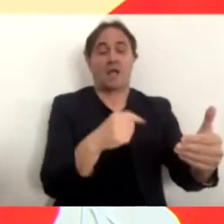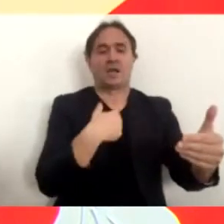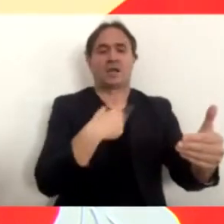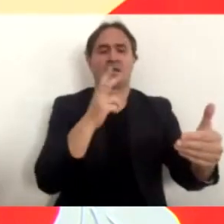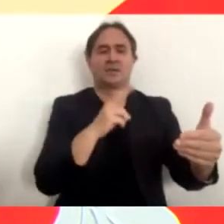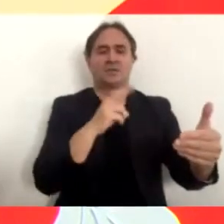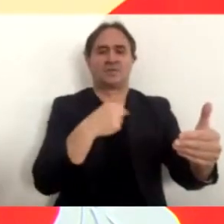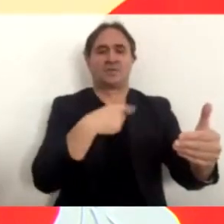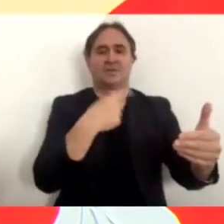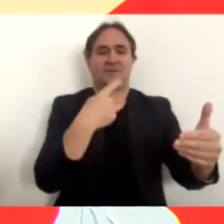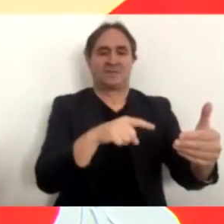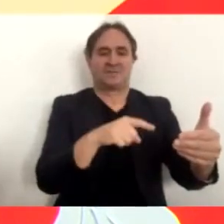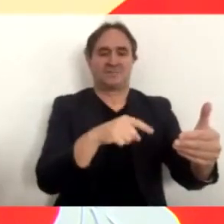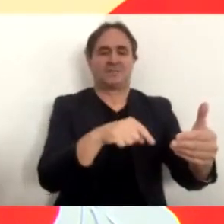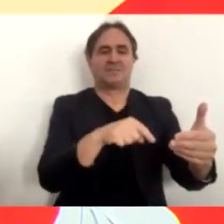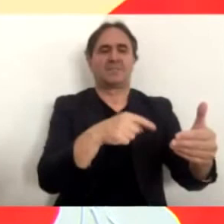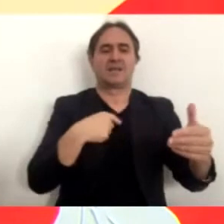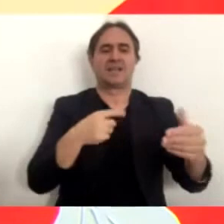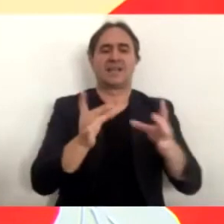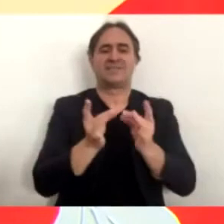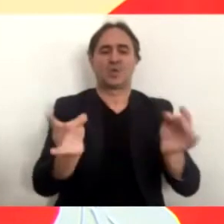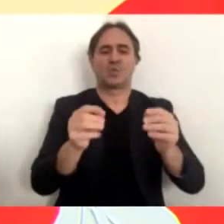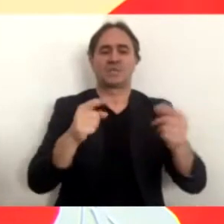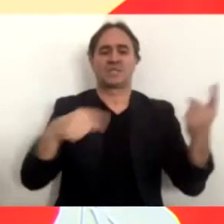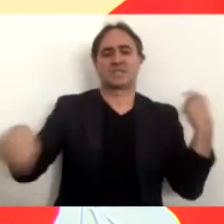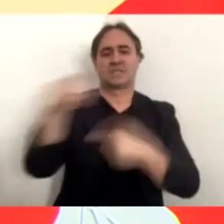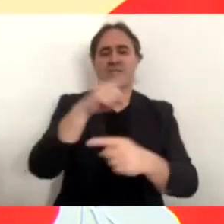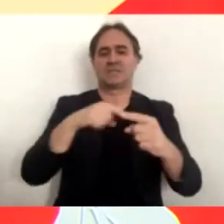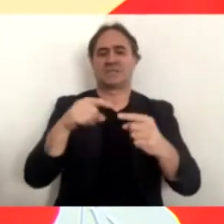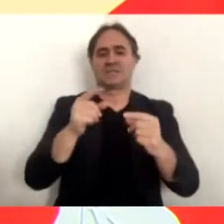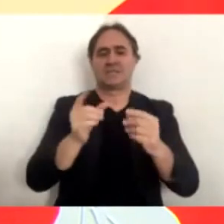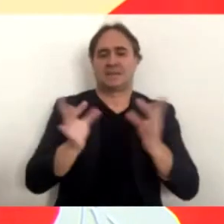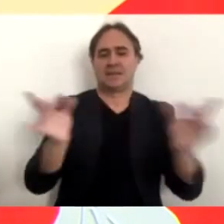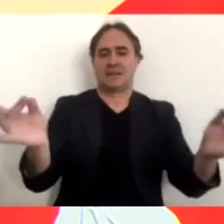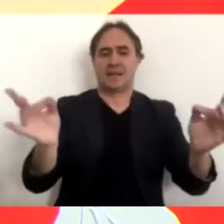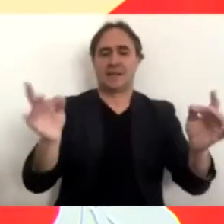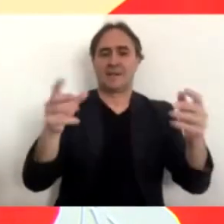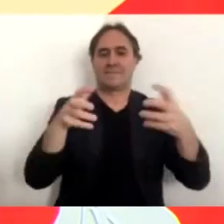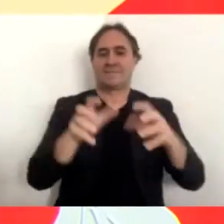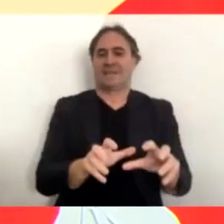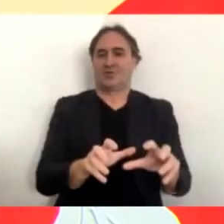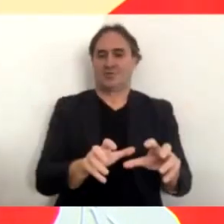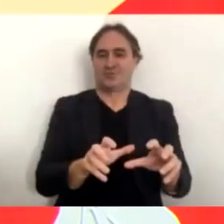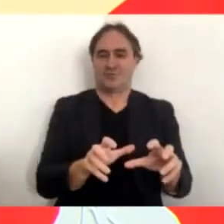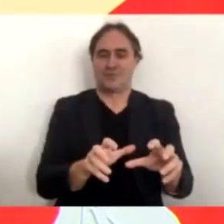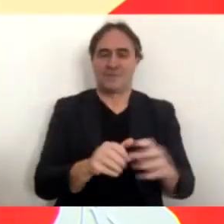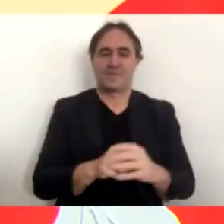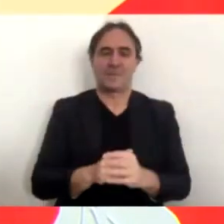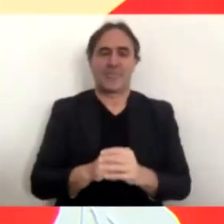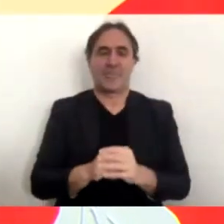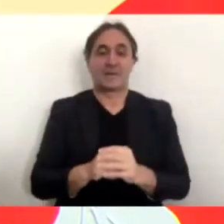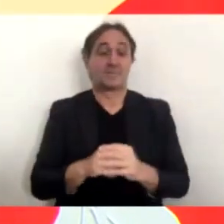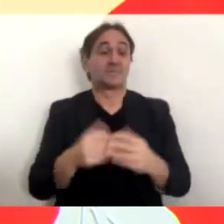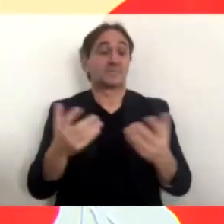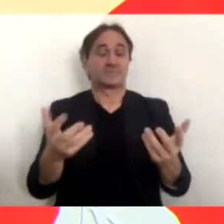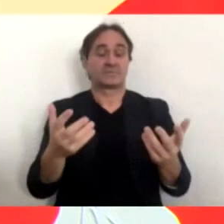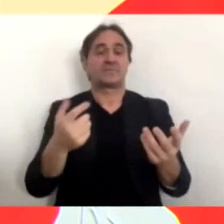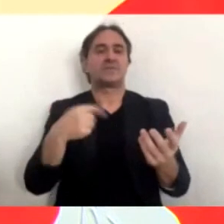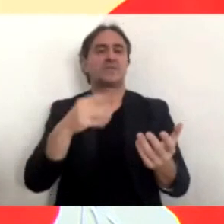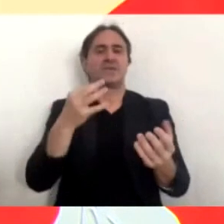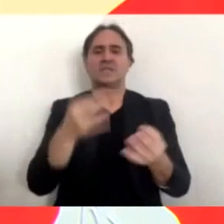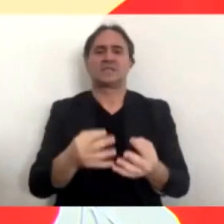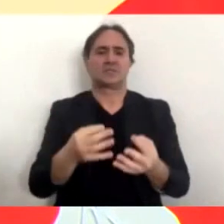virale come la terza dose in tutti coloro per i quali è già indicata certamente